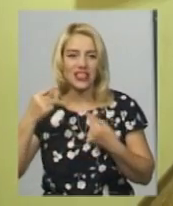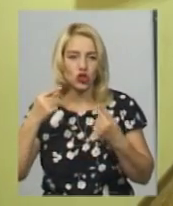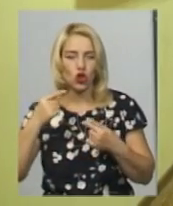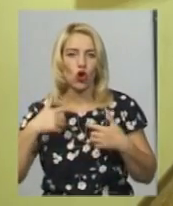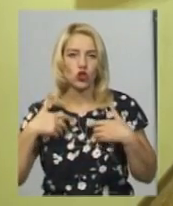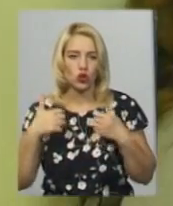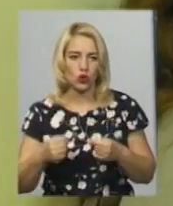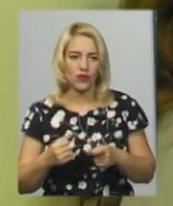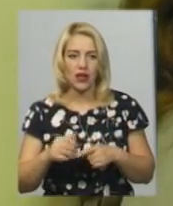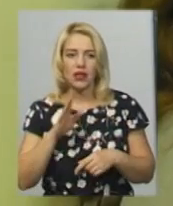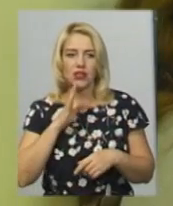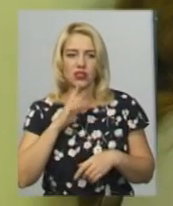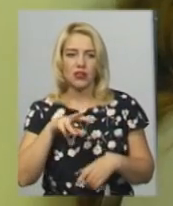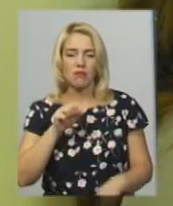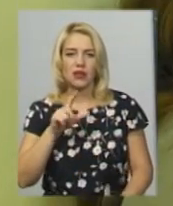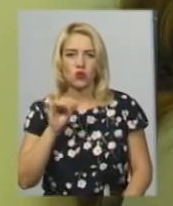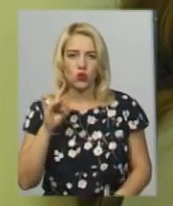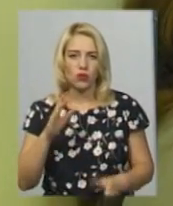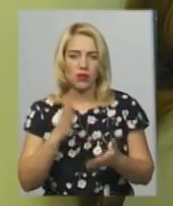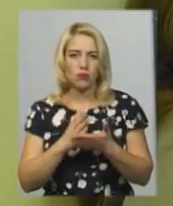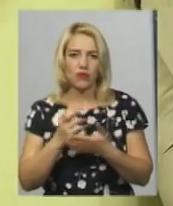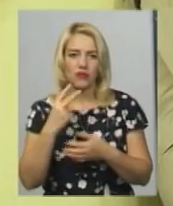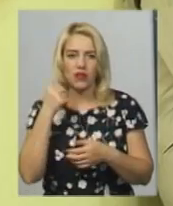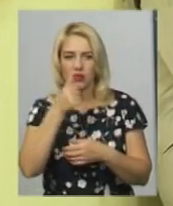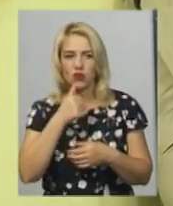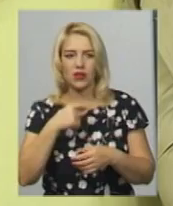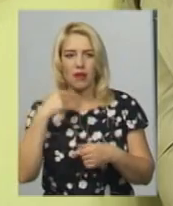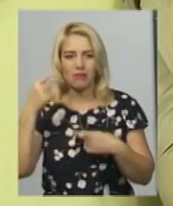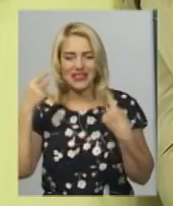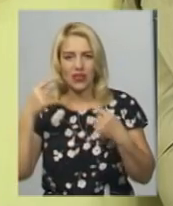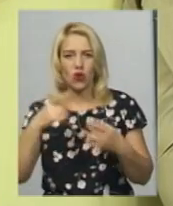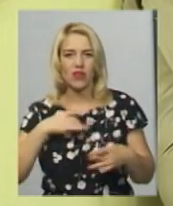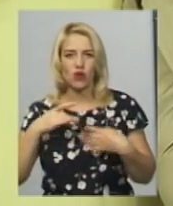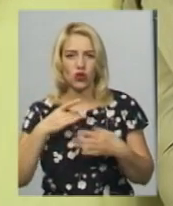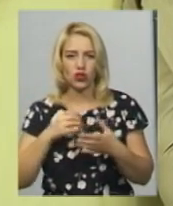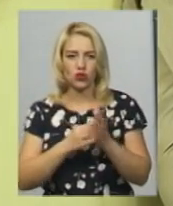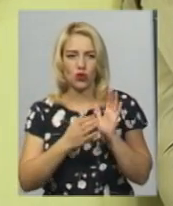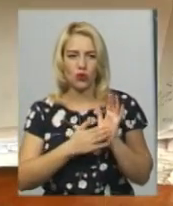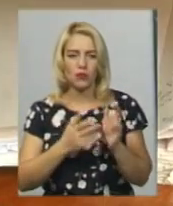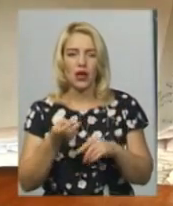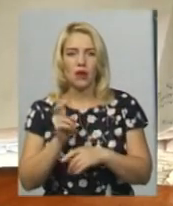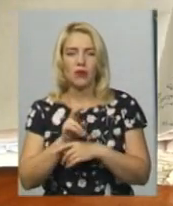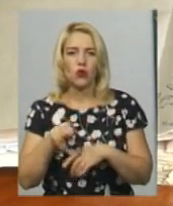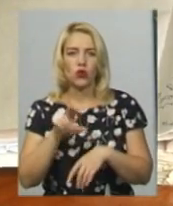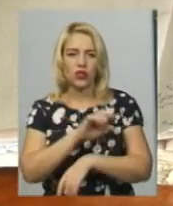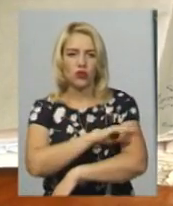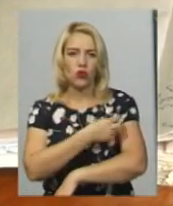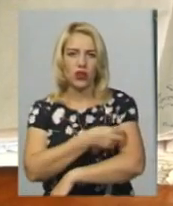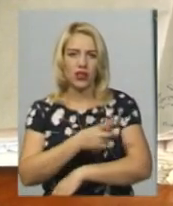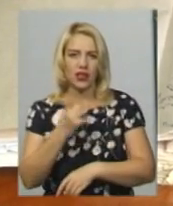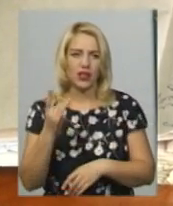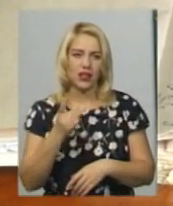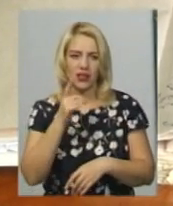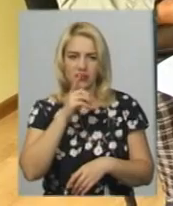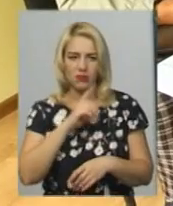Хмельничанка Тетяна Мазур 12 років перебуває на психоневрологічному обліку. На прийом до лікаря приходить раз на місяць. До сьогодні жінка їздила до